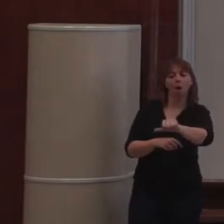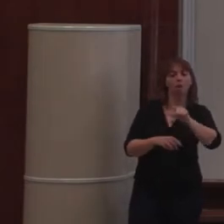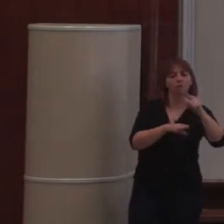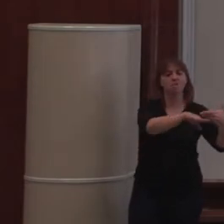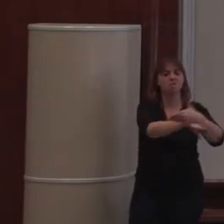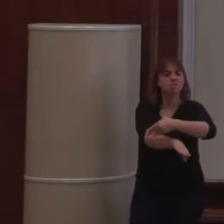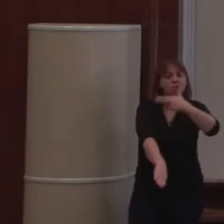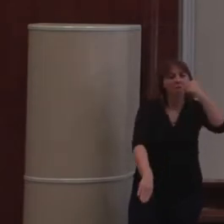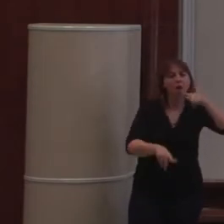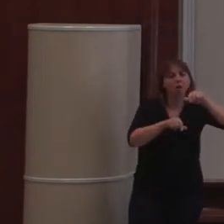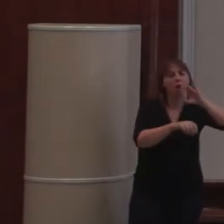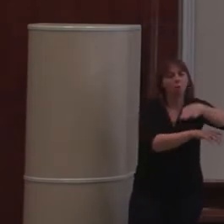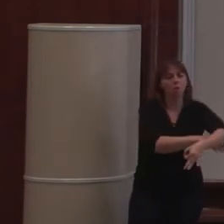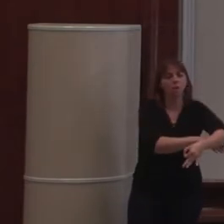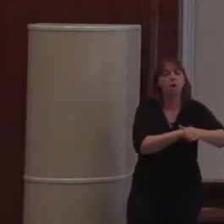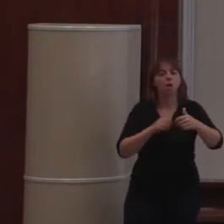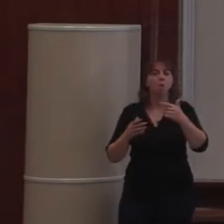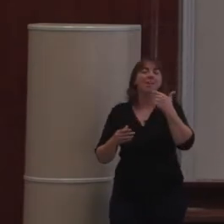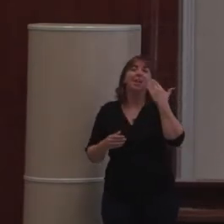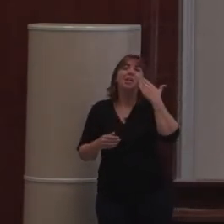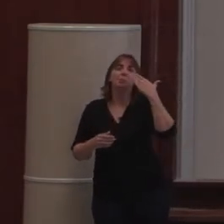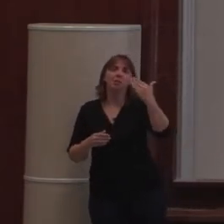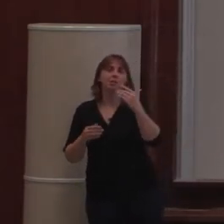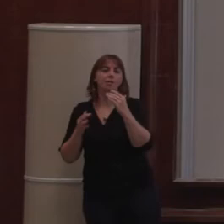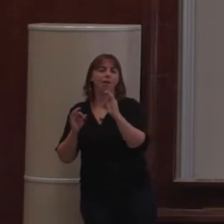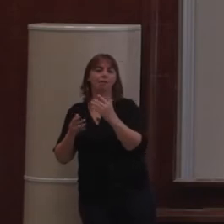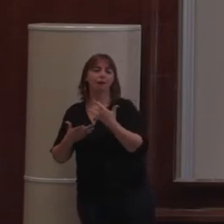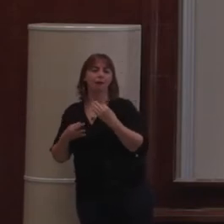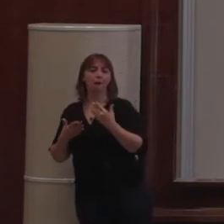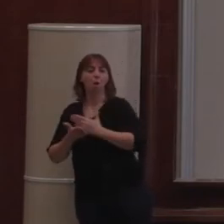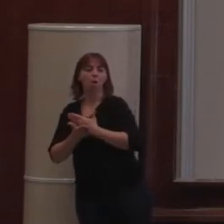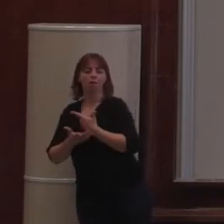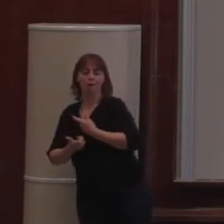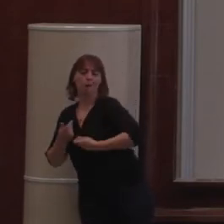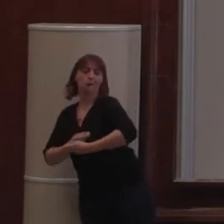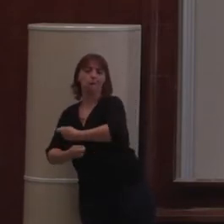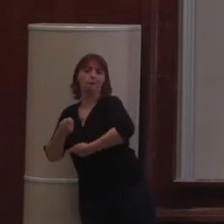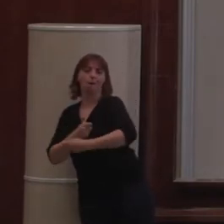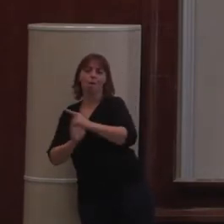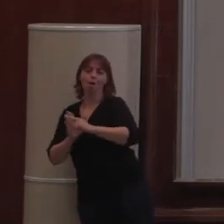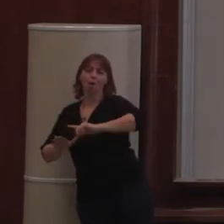des opérations bancaires pas trop légales, utilisez plutôt Plone. C'est vraiment ce qu'il faut faire.